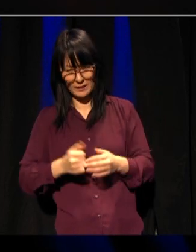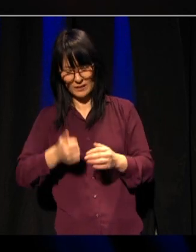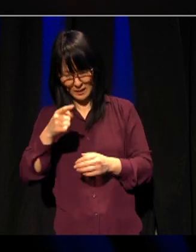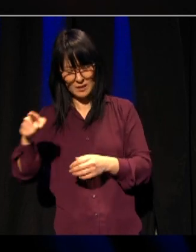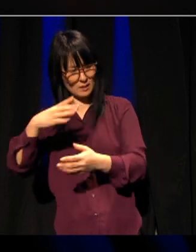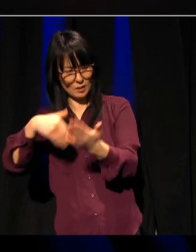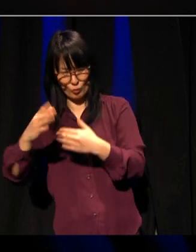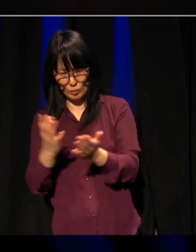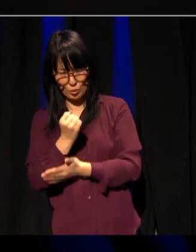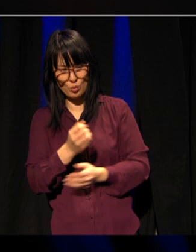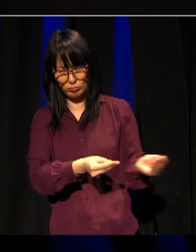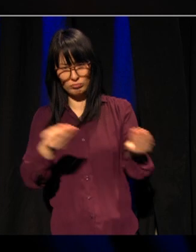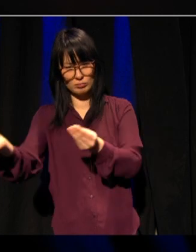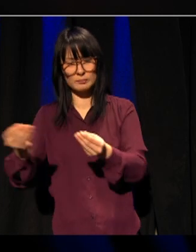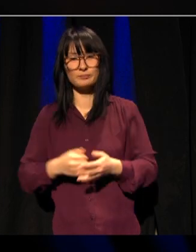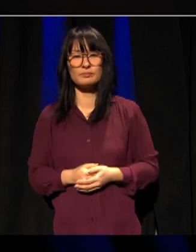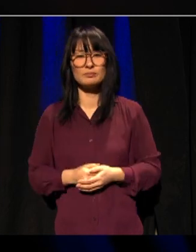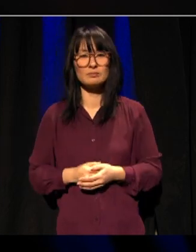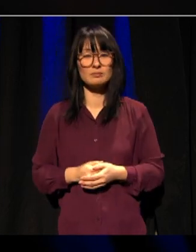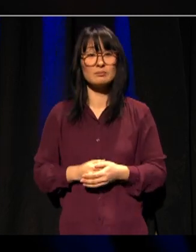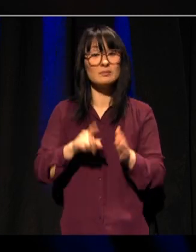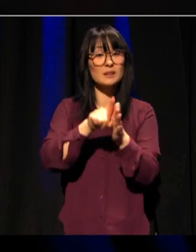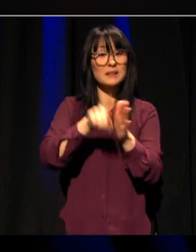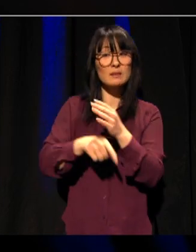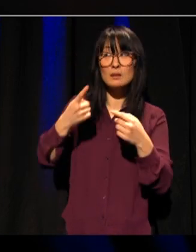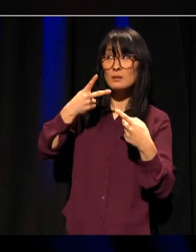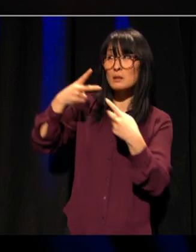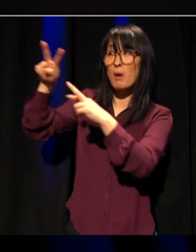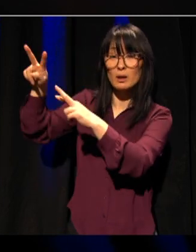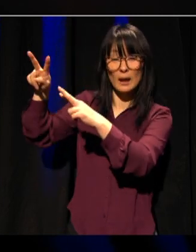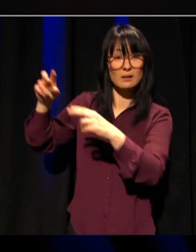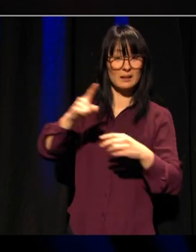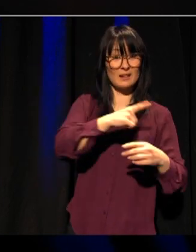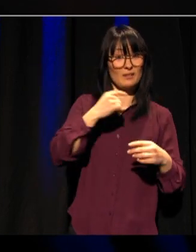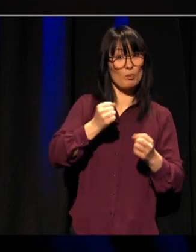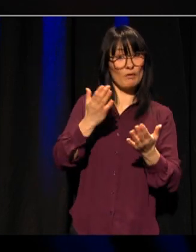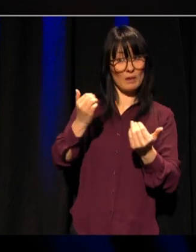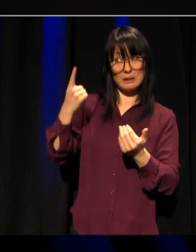På samme måte må vi forvente at våre politikere gjør kloke valg.